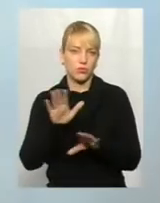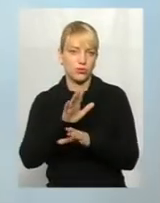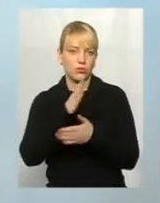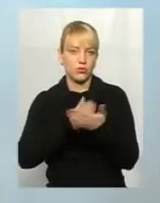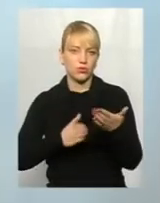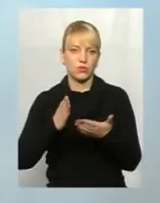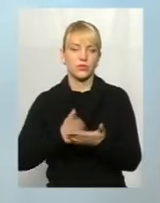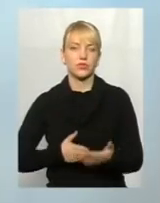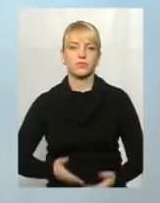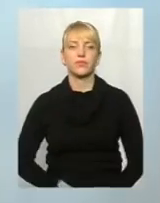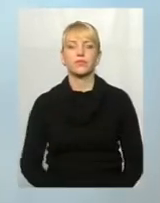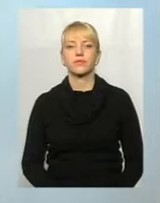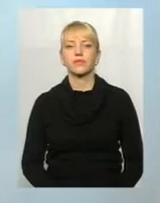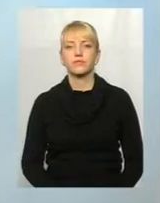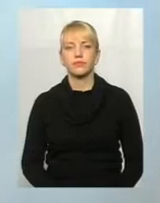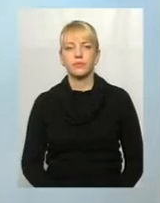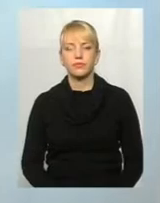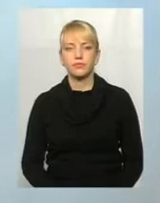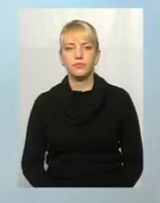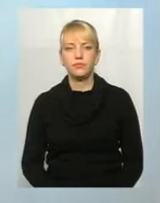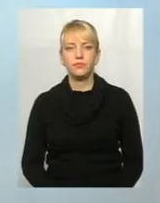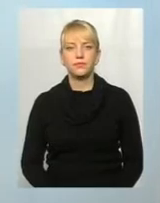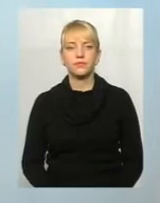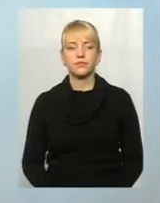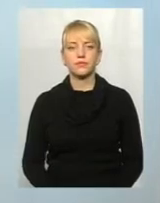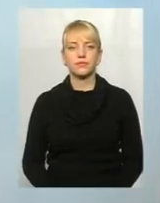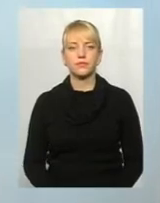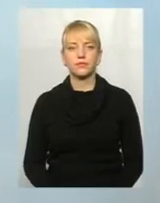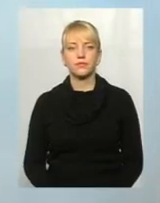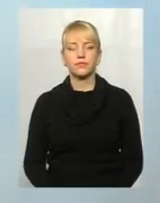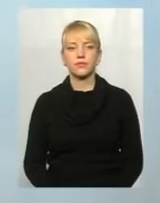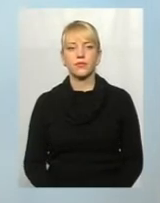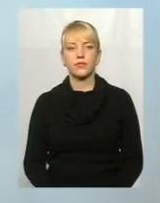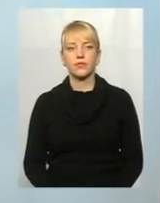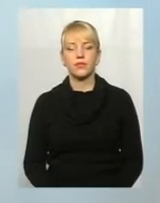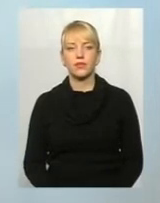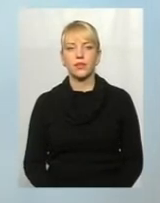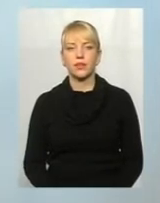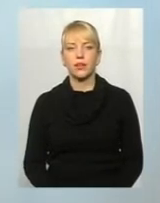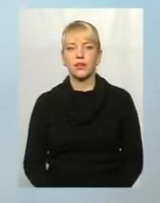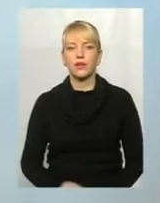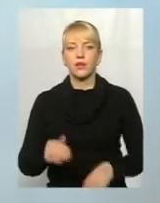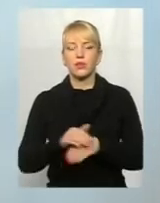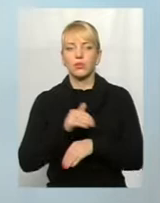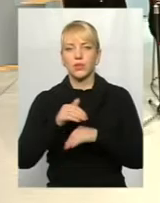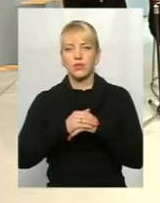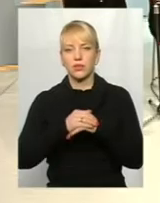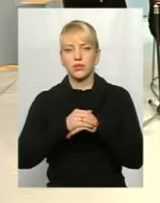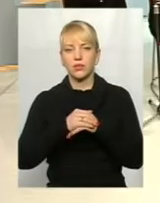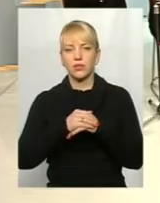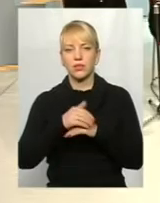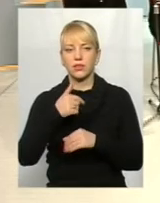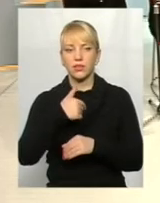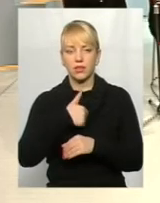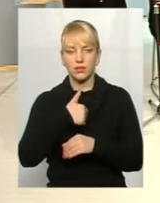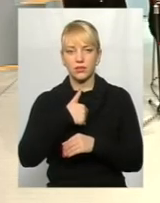61-90-60, слухаємо наступного глядача. Говоріть, будь ласка. Добрий вечір. Добрий вечір. Я